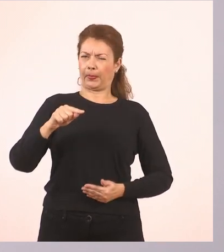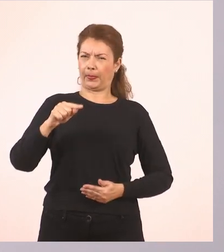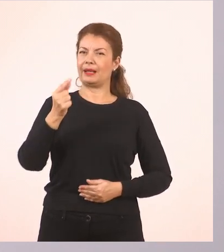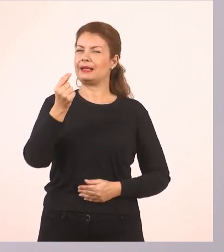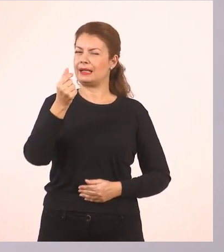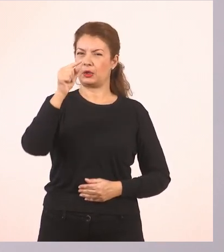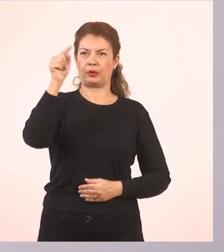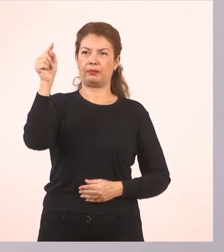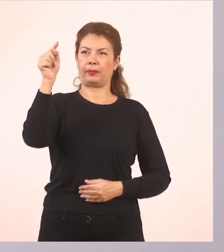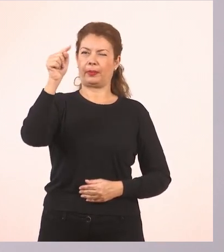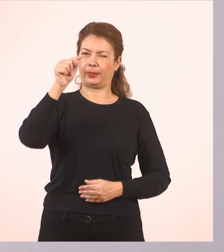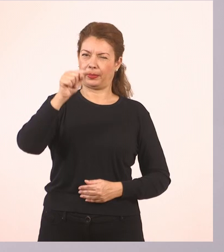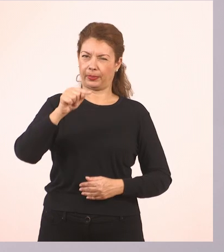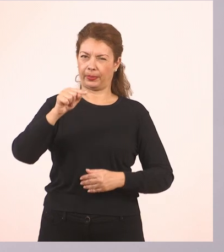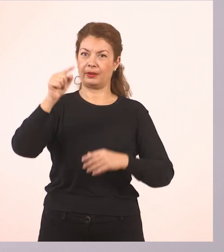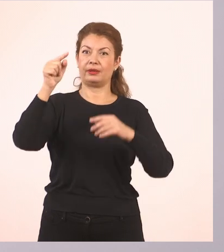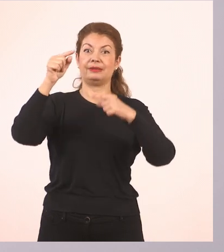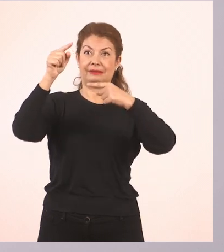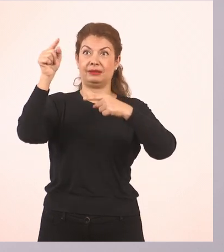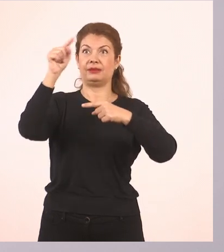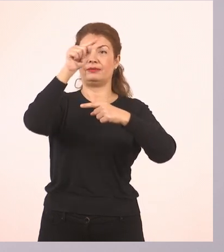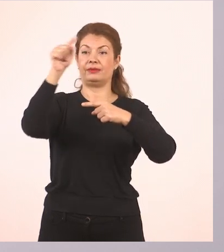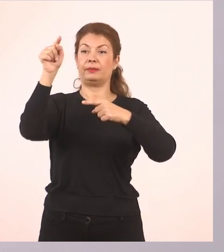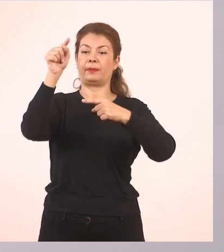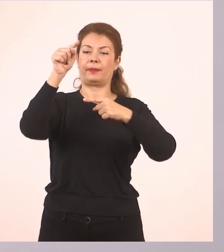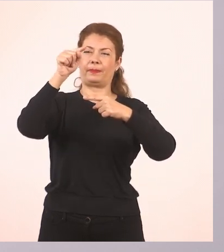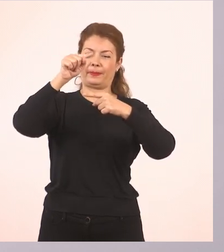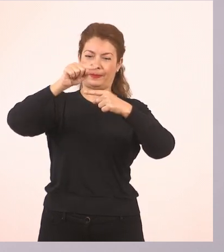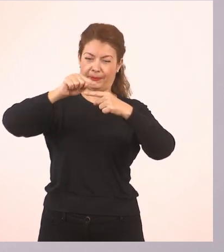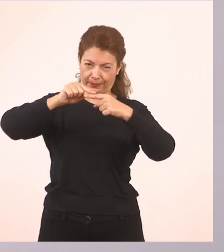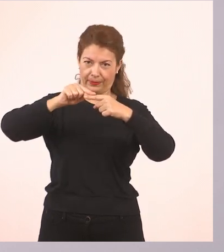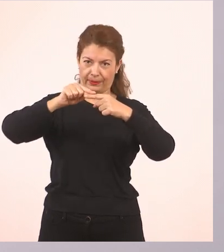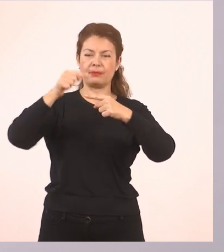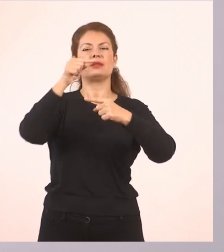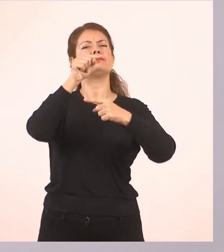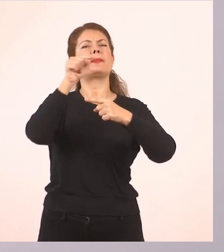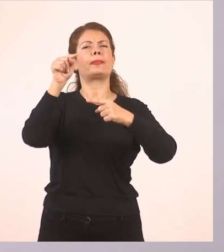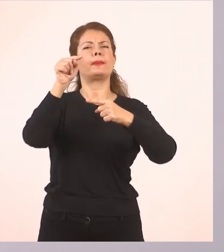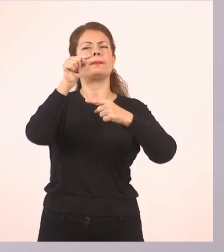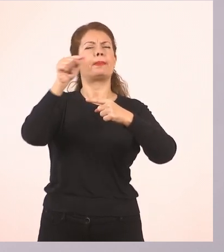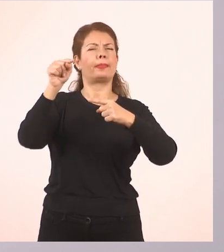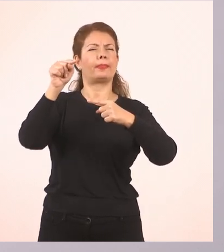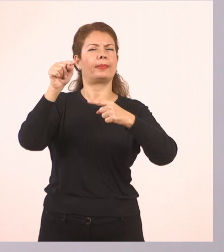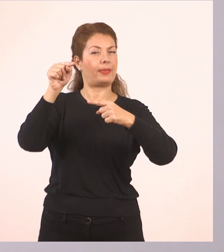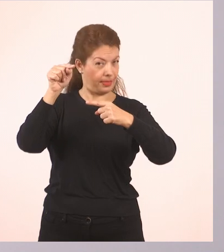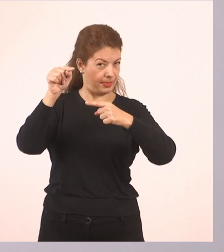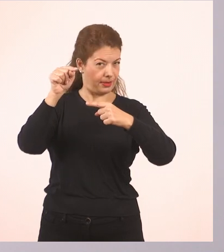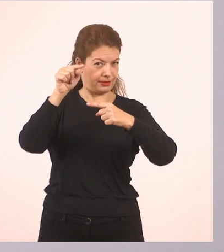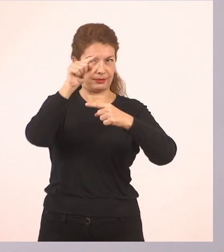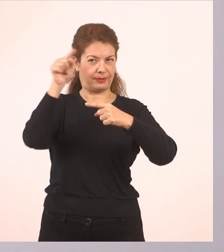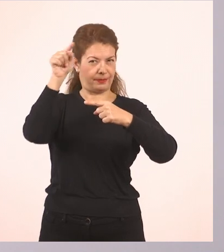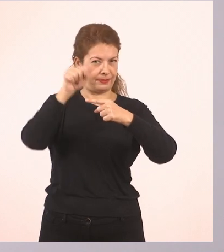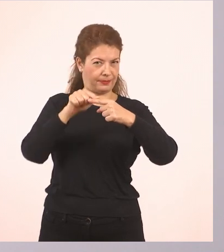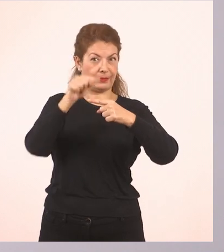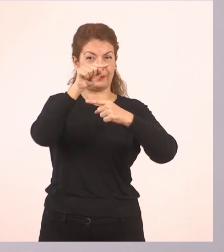μέχρι κάτω. Κι άλλη μία μικρή σκεπίτσα. Παραθυράκι ίσως, περίπου στη